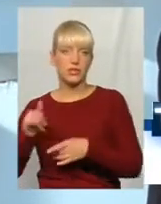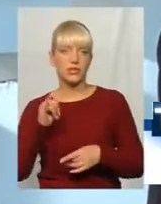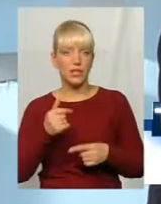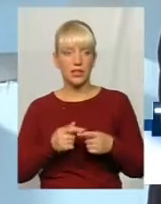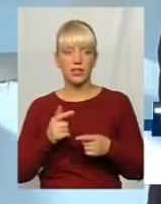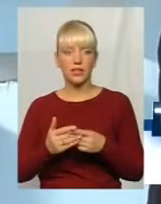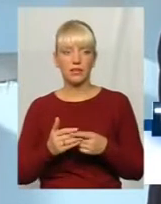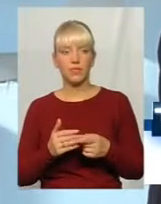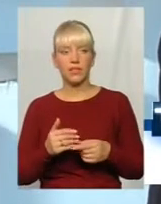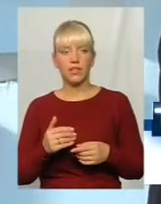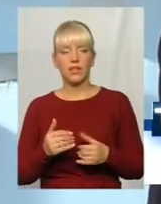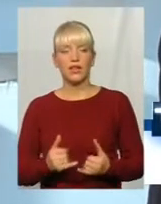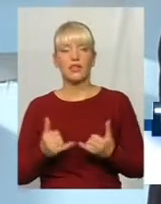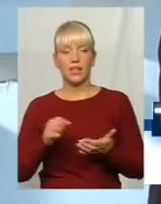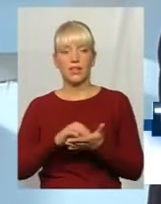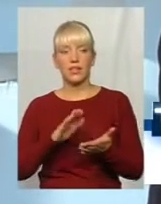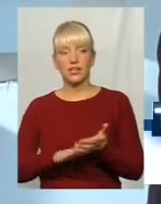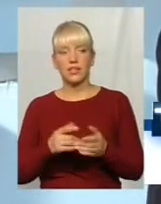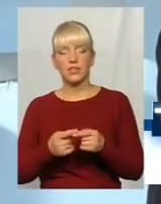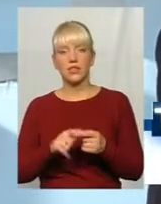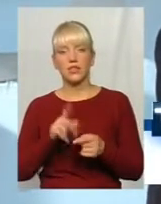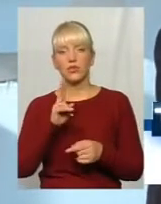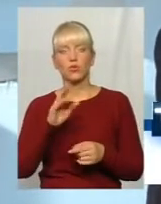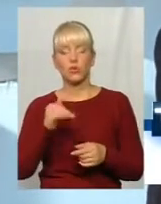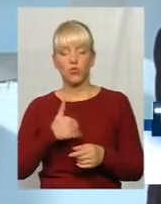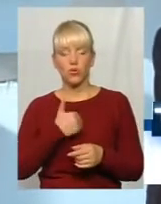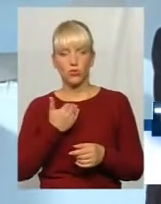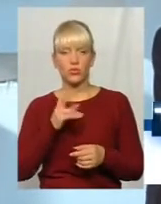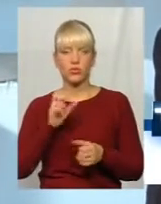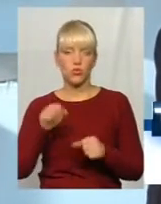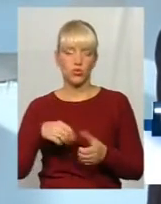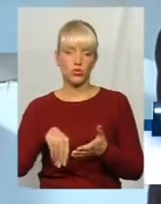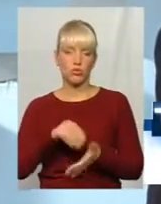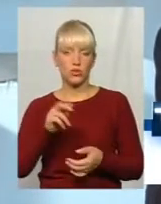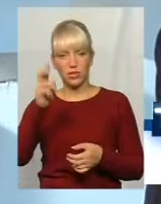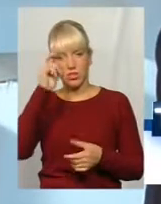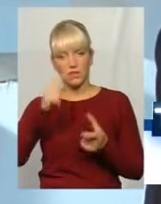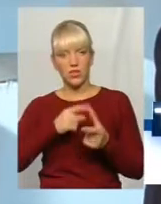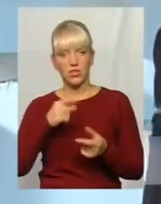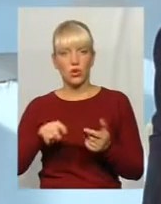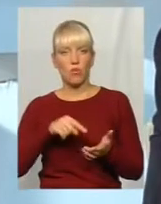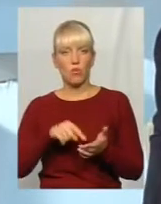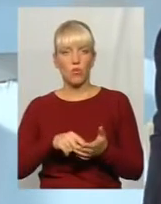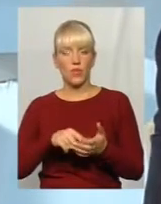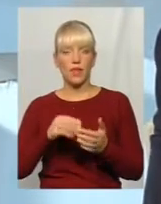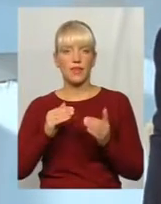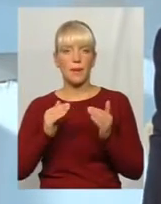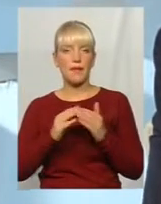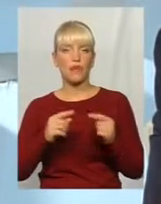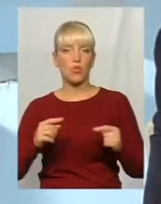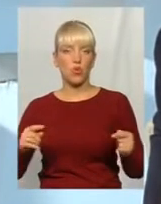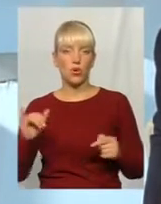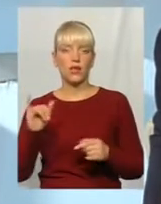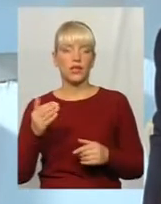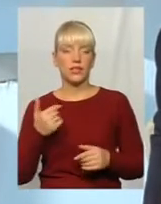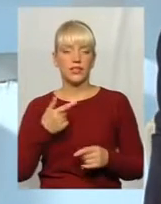господарювання для реєстрації тих, яких можуть купити чи хочуть купити державне чи комунальне майно. Власне, з цього приводу,